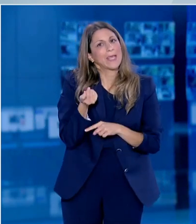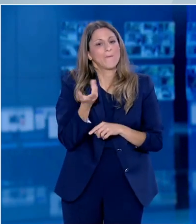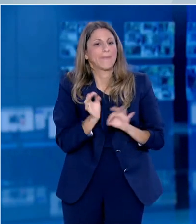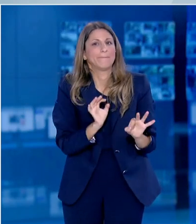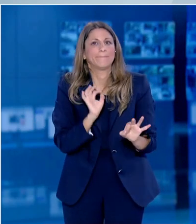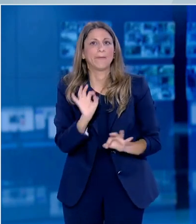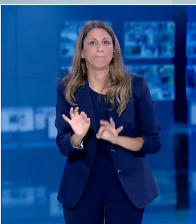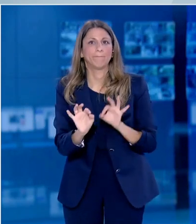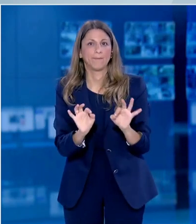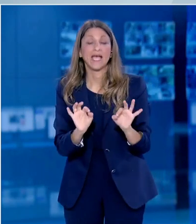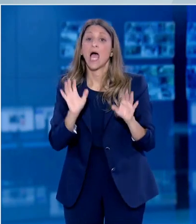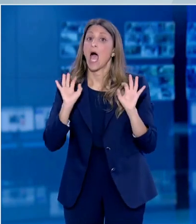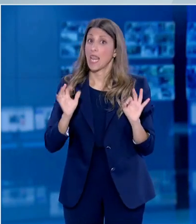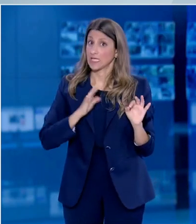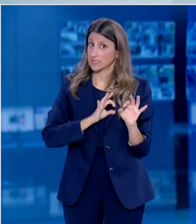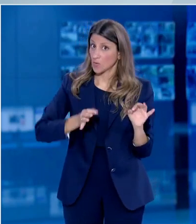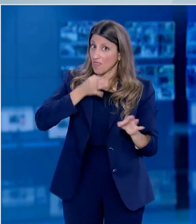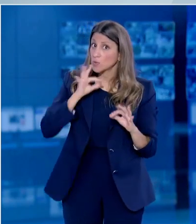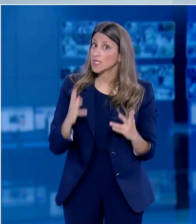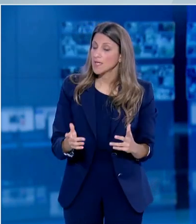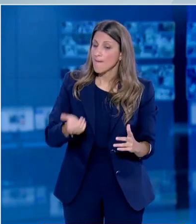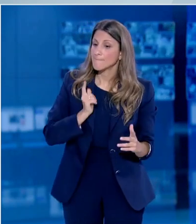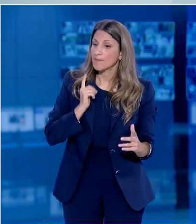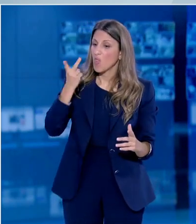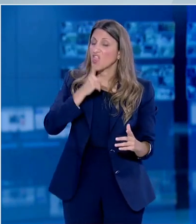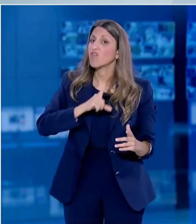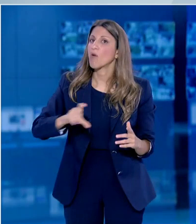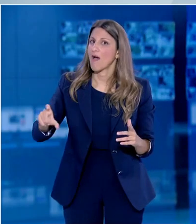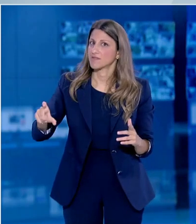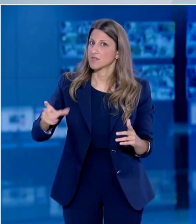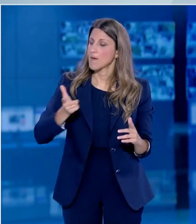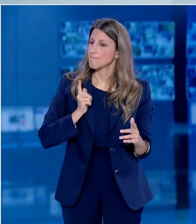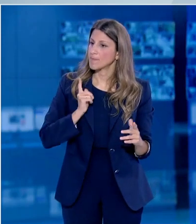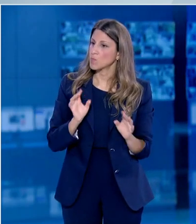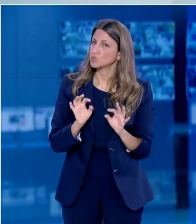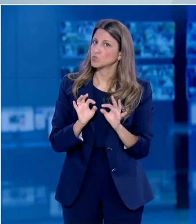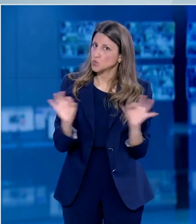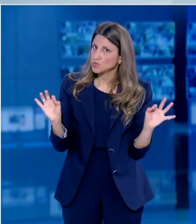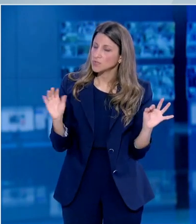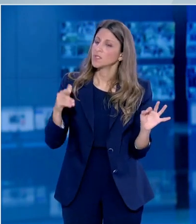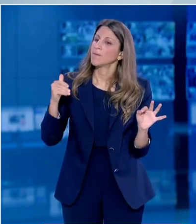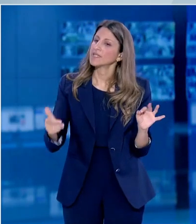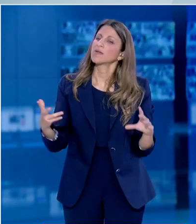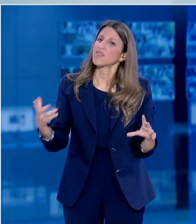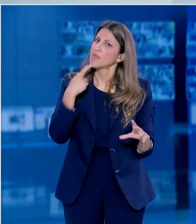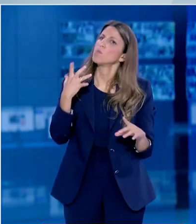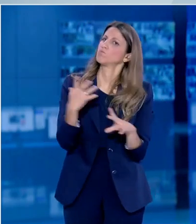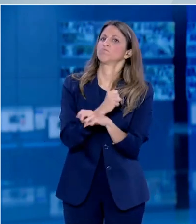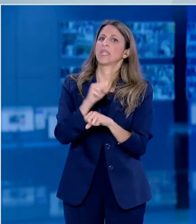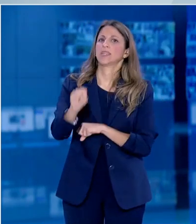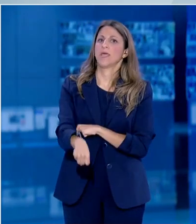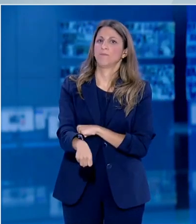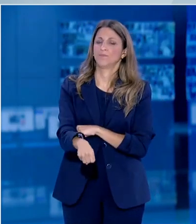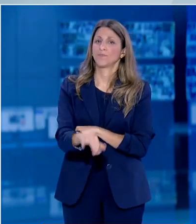σίγουροι γι' αυτό. Και εάν δεν συμβεί δεν θα είναι αποτέλεσμα της καλής μας συμπεριφοράς τότε. Θα είναι αποτέλεσμα ότι έχουμε καταφέρει με την καλή μας